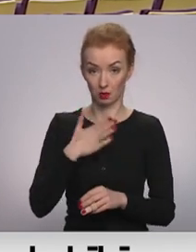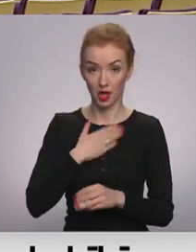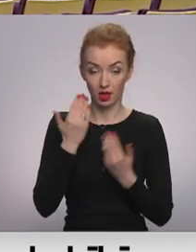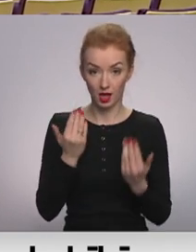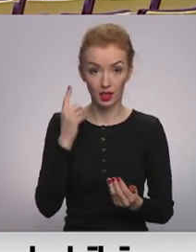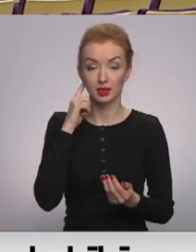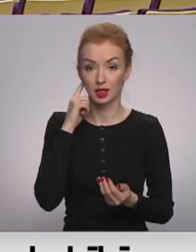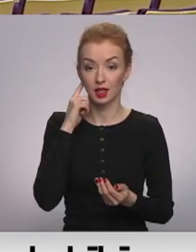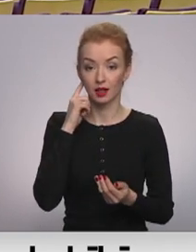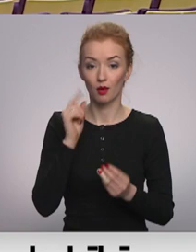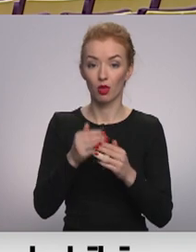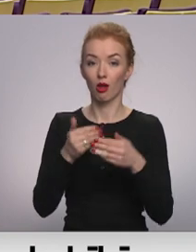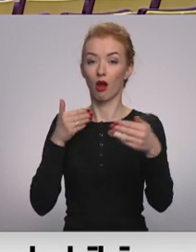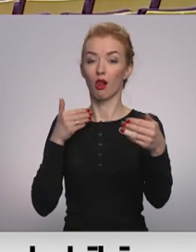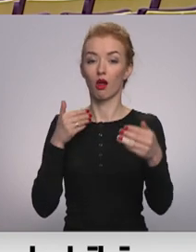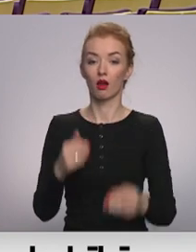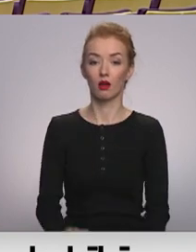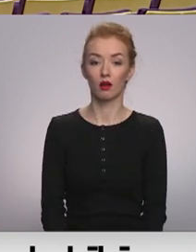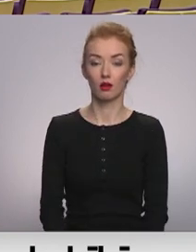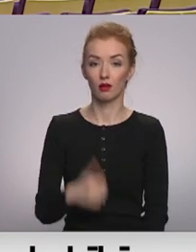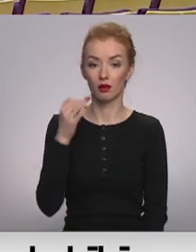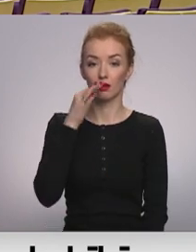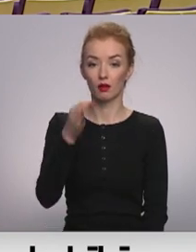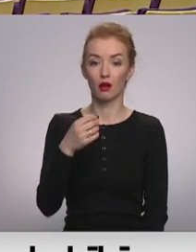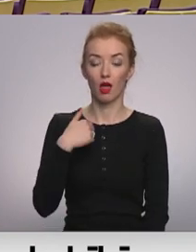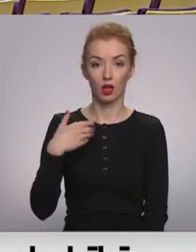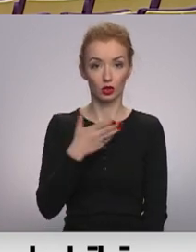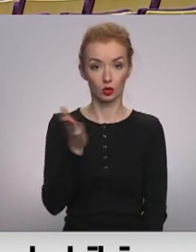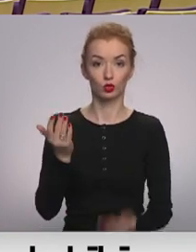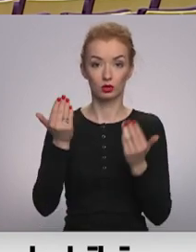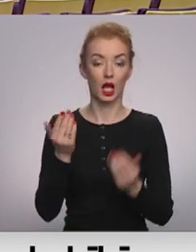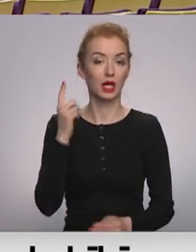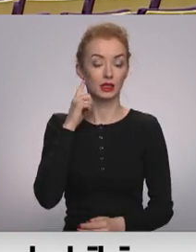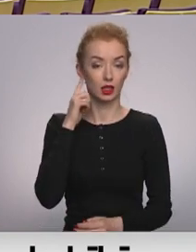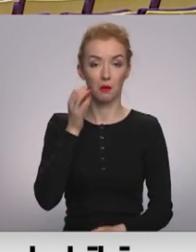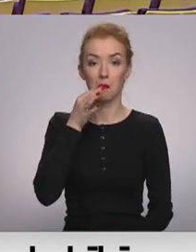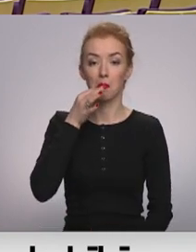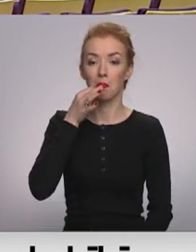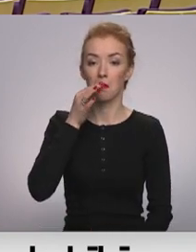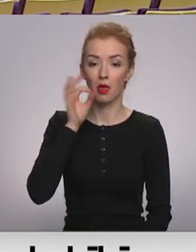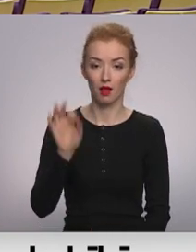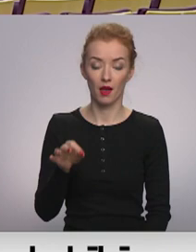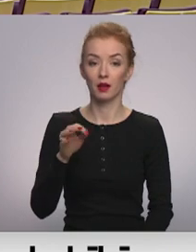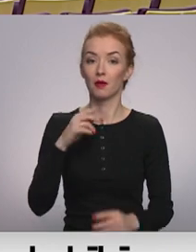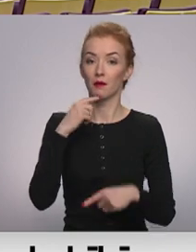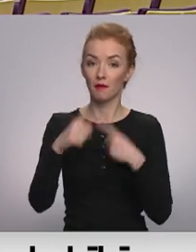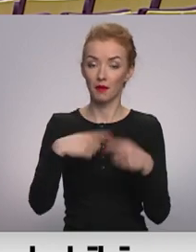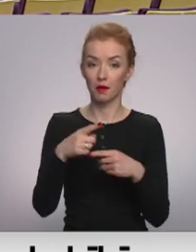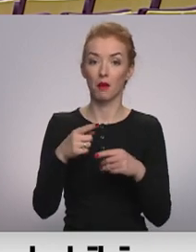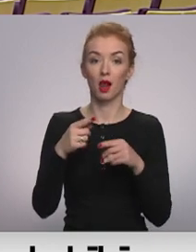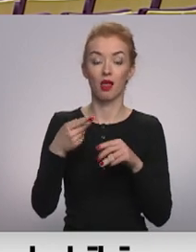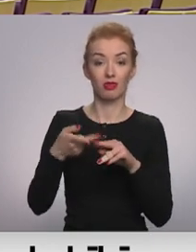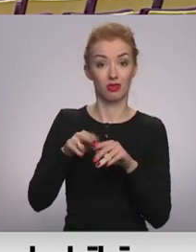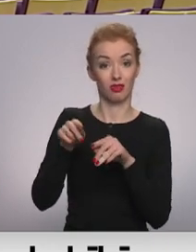šobrīd, atrodoties tālāk no jums. Es šobrīd jūs dzirdu perfekti. Parasti es cilvēku šādā